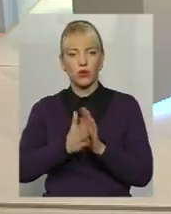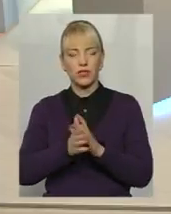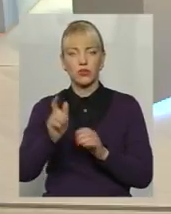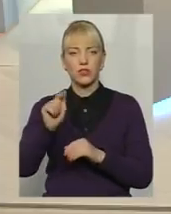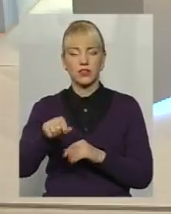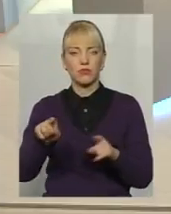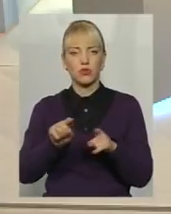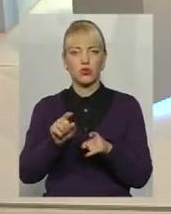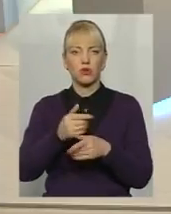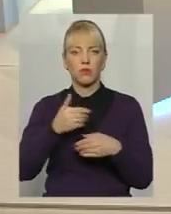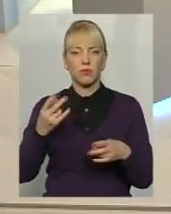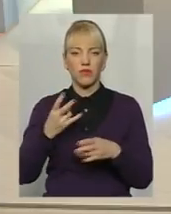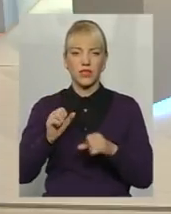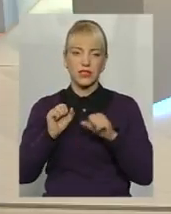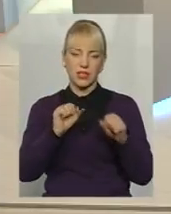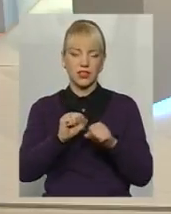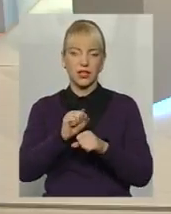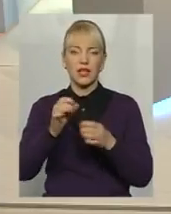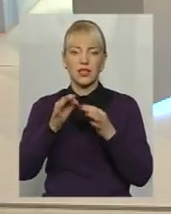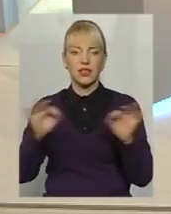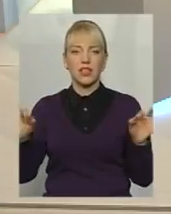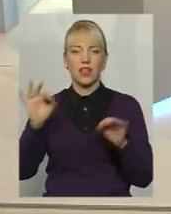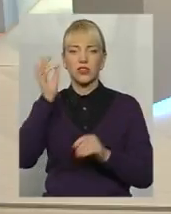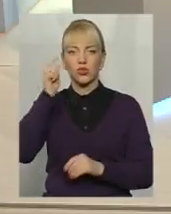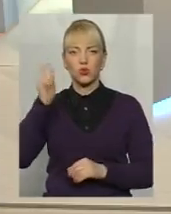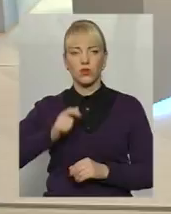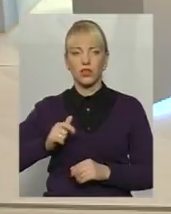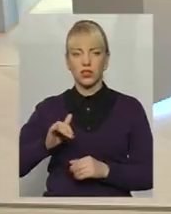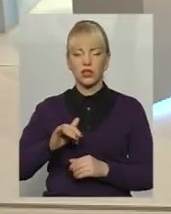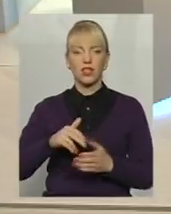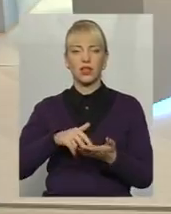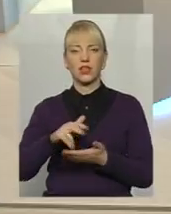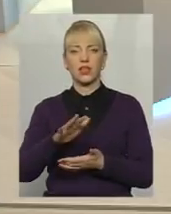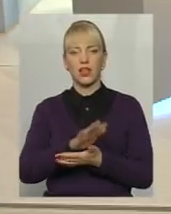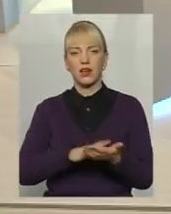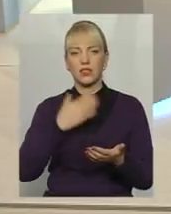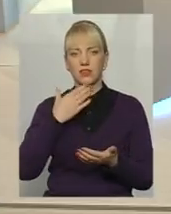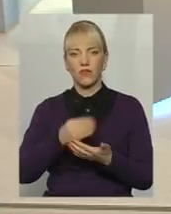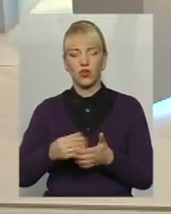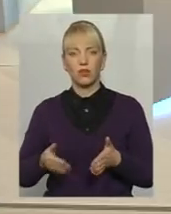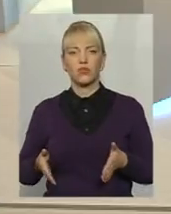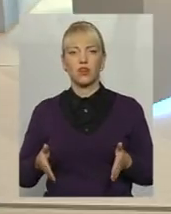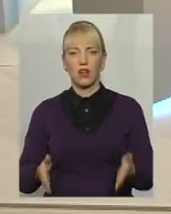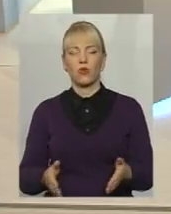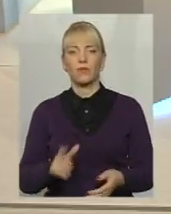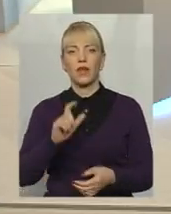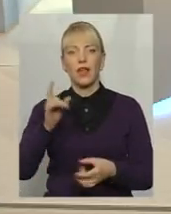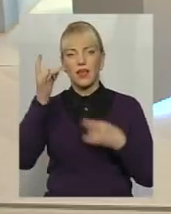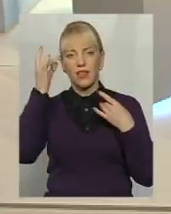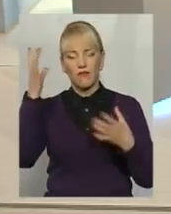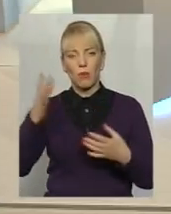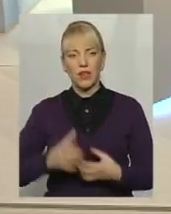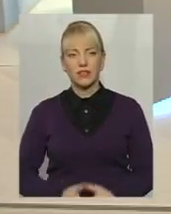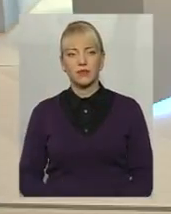що ми маємо захистити незалежність України і йти далі своїм шляхом європейським, цивілізованим. По-перше.